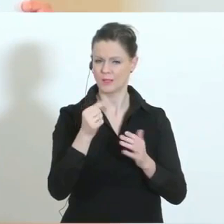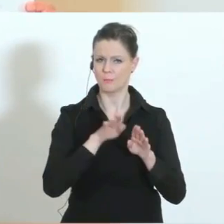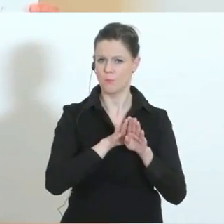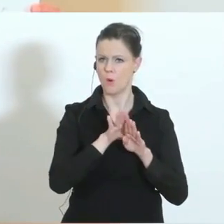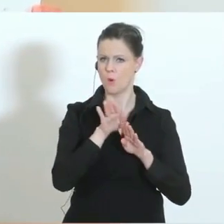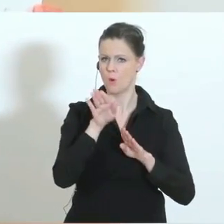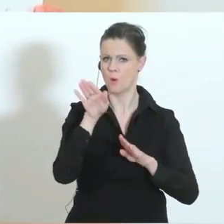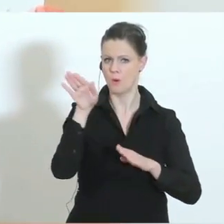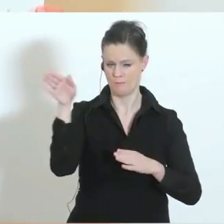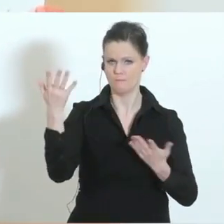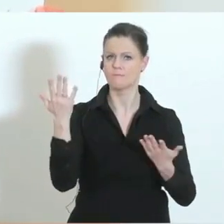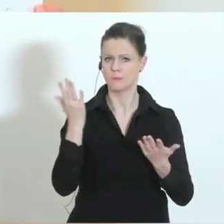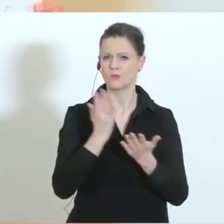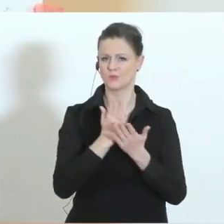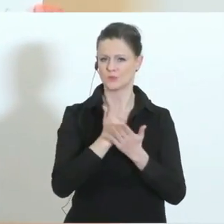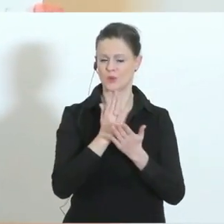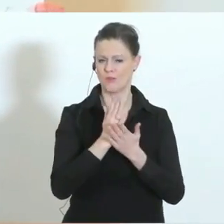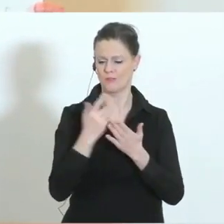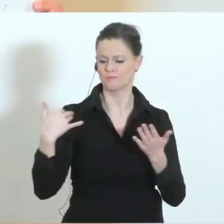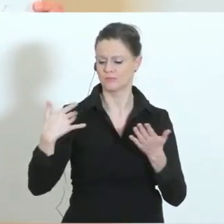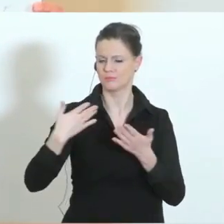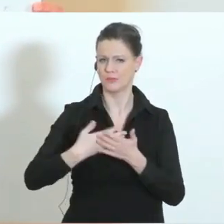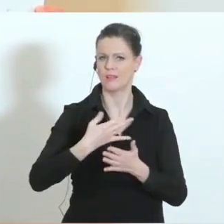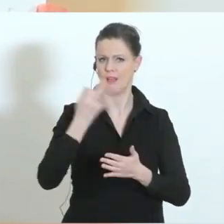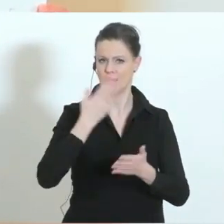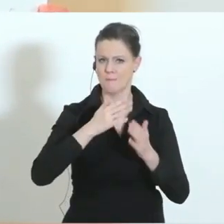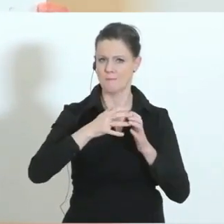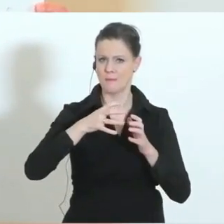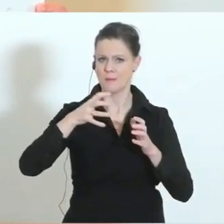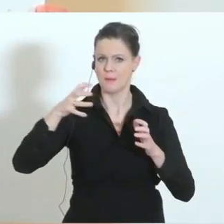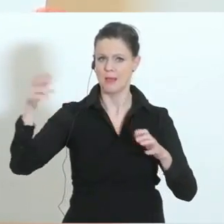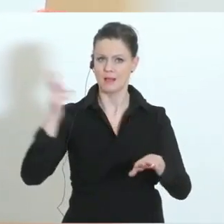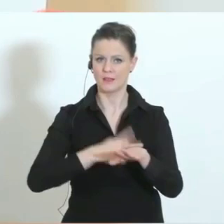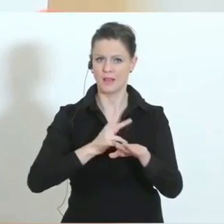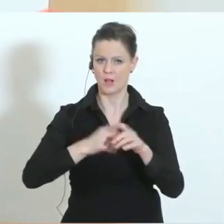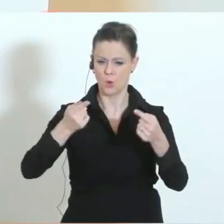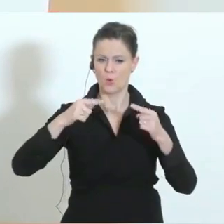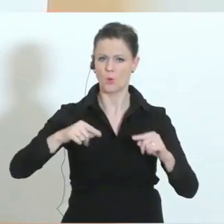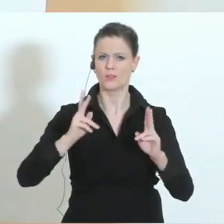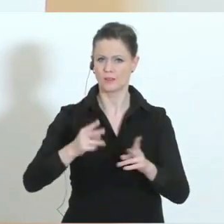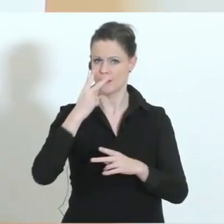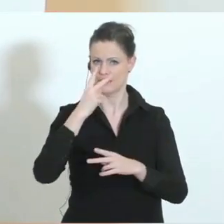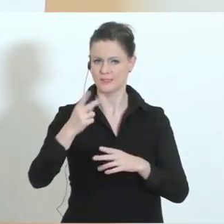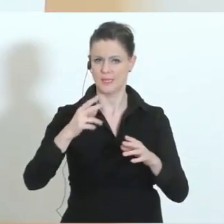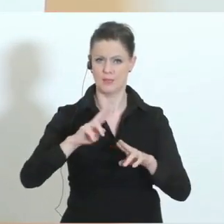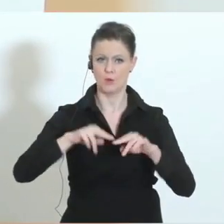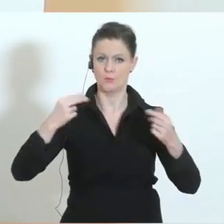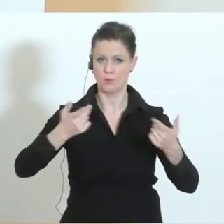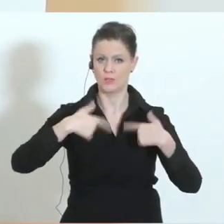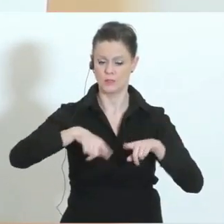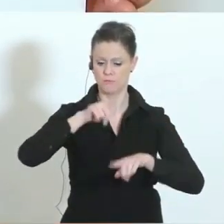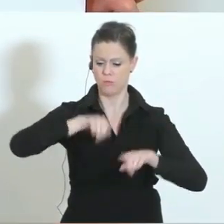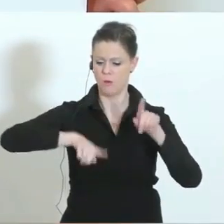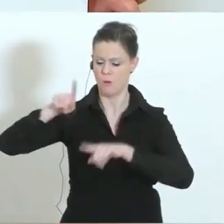konkreten Erkrankungsfälle in den letzten Tagen hier in Österreich. Ganz unten sehen Sie die Bundesländer. Wir haben sehr unterschiedliche Zahlen